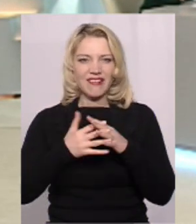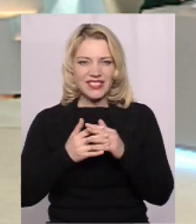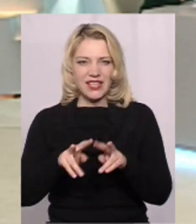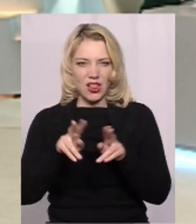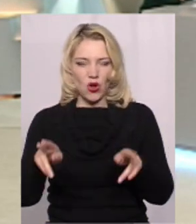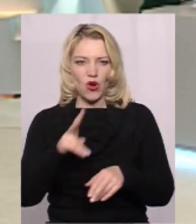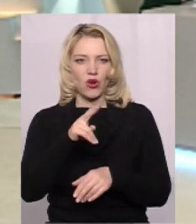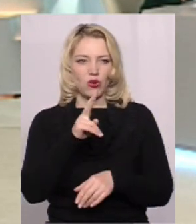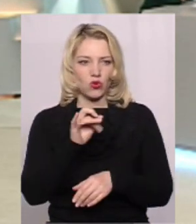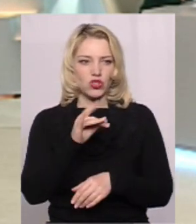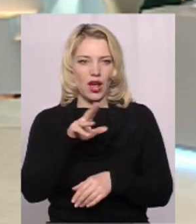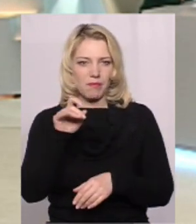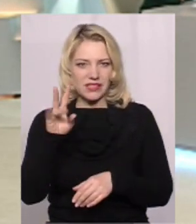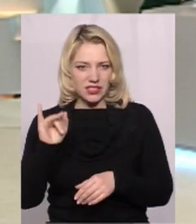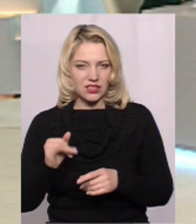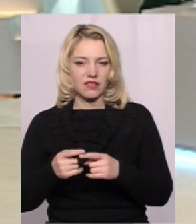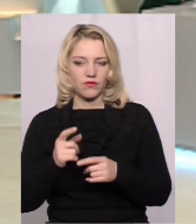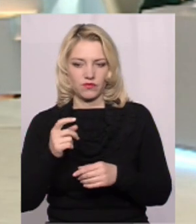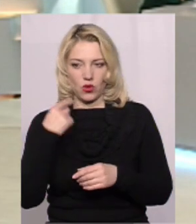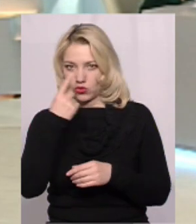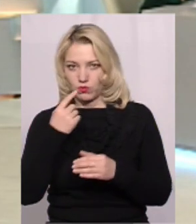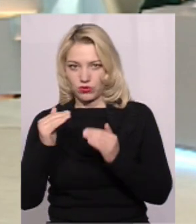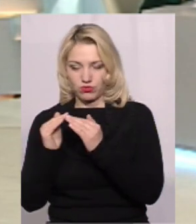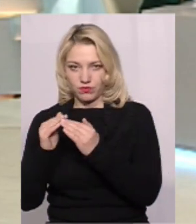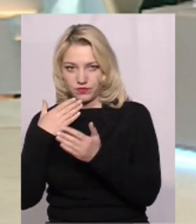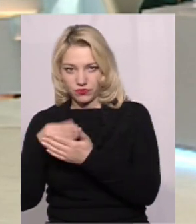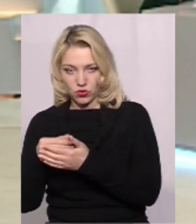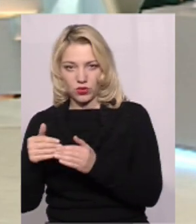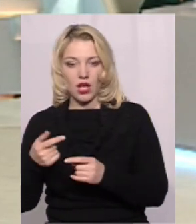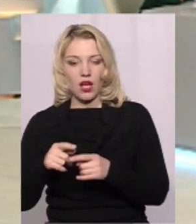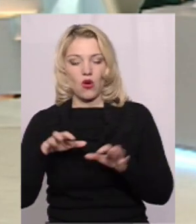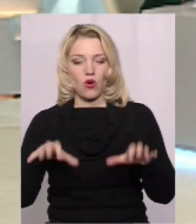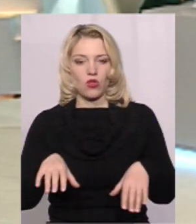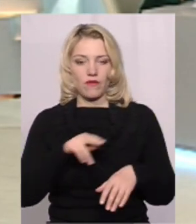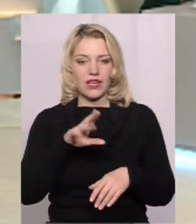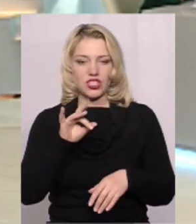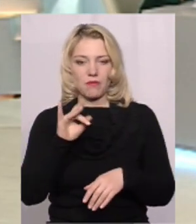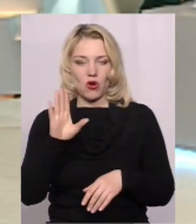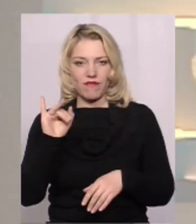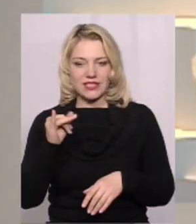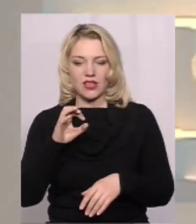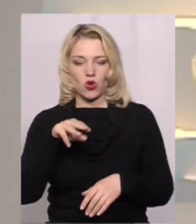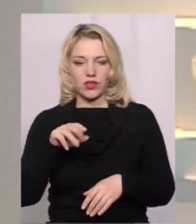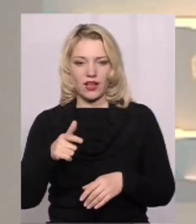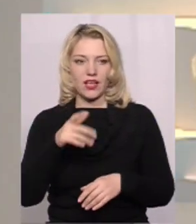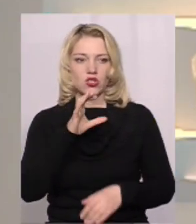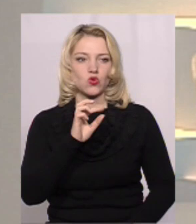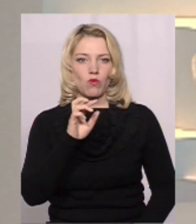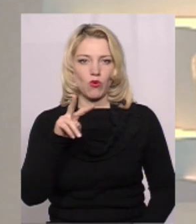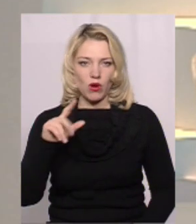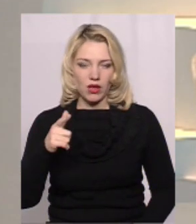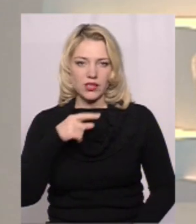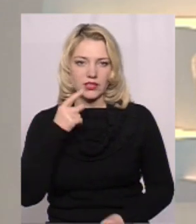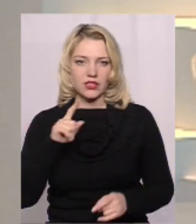Пучапинці в особистому господарстві Голова Чеміровецької ОТГ Олександр Собань телефоном запевнив, що